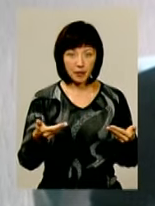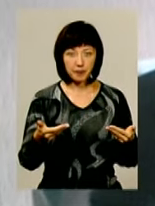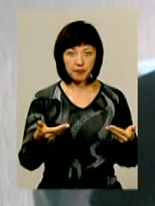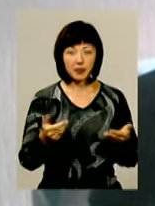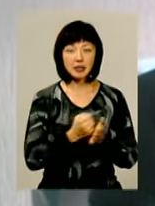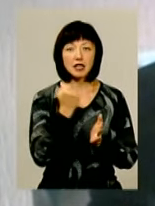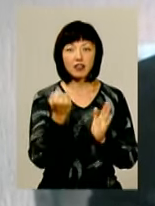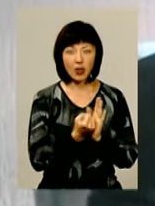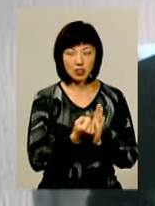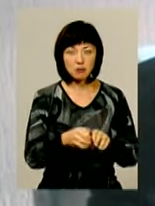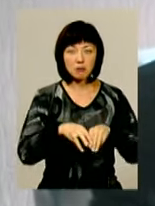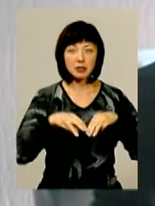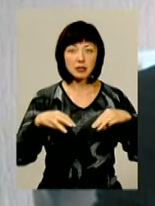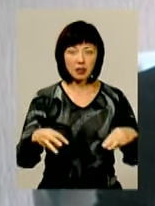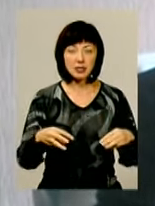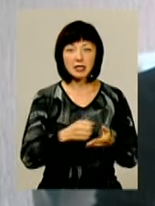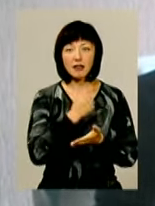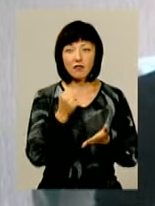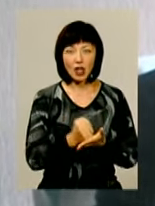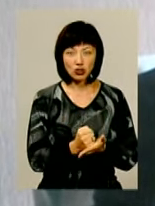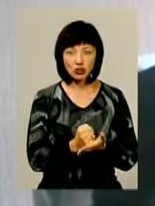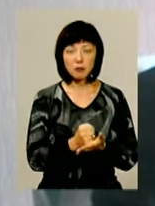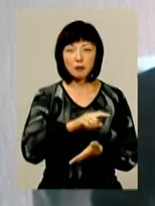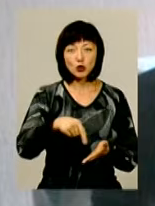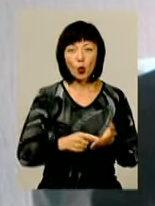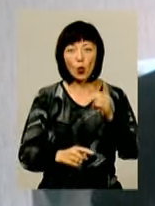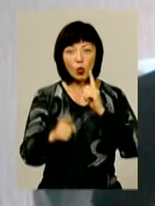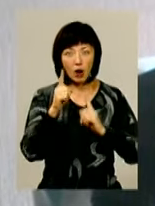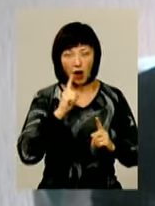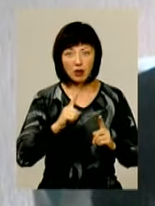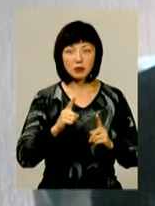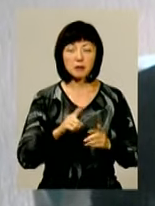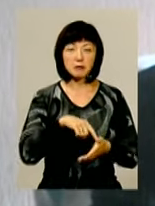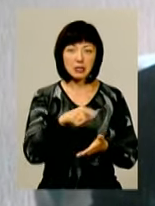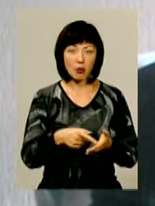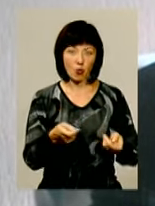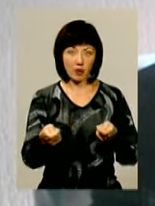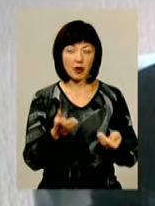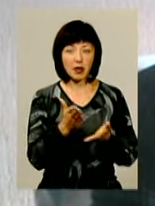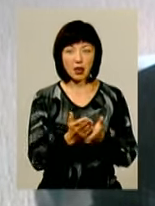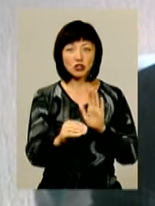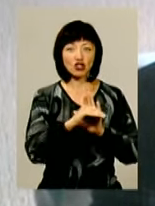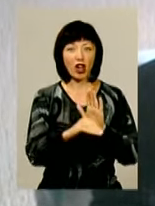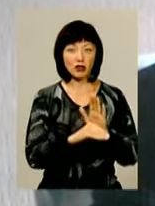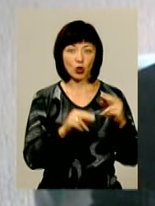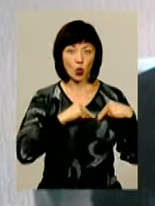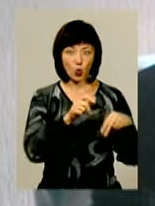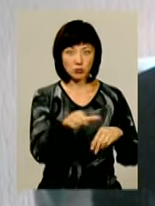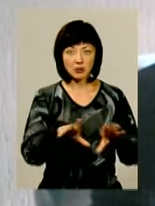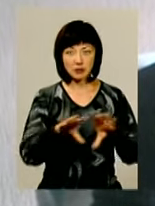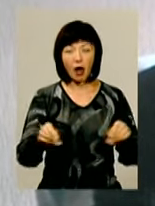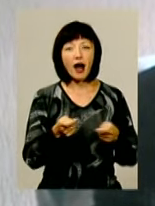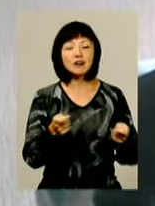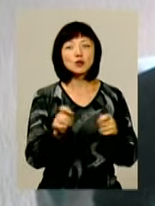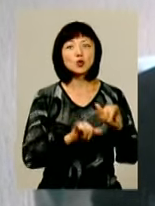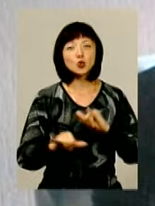затверджений міністерством, затверджений міською радою, затверджений міським управлінням, є штатний розклад. Все. А керівництво,